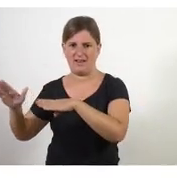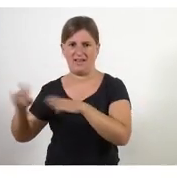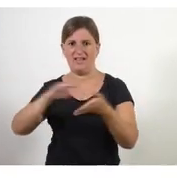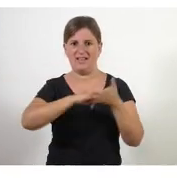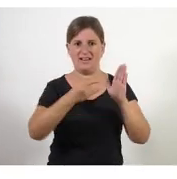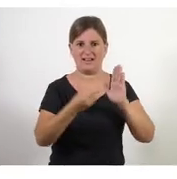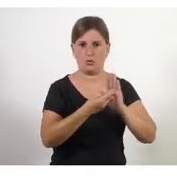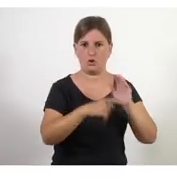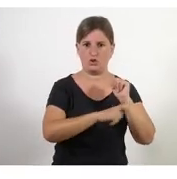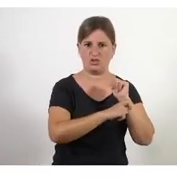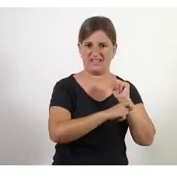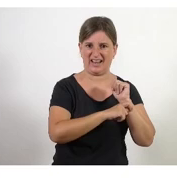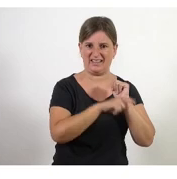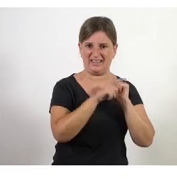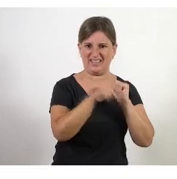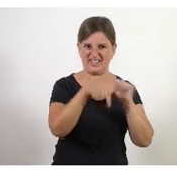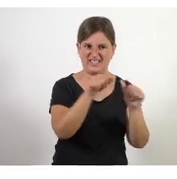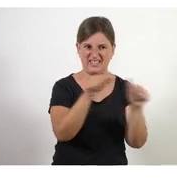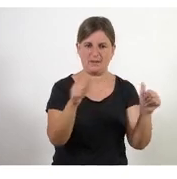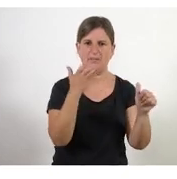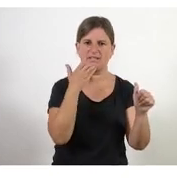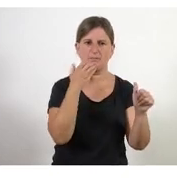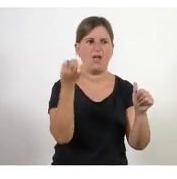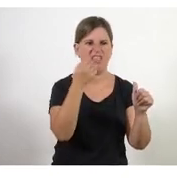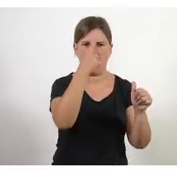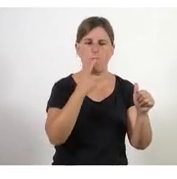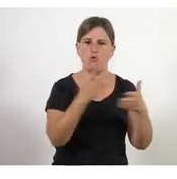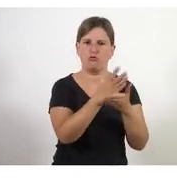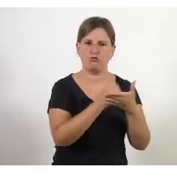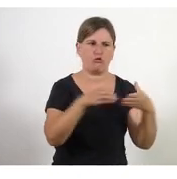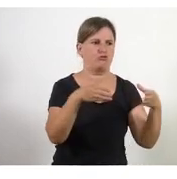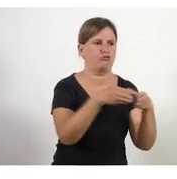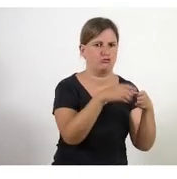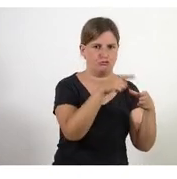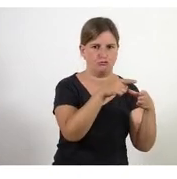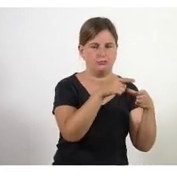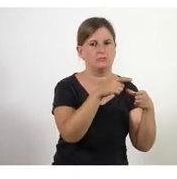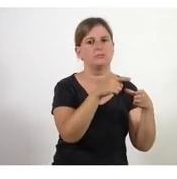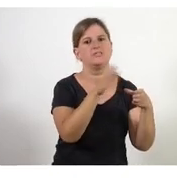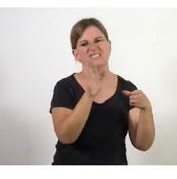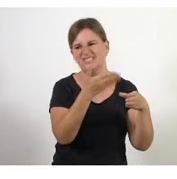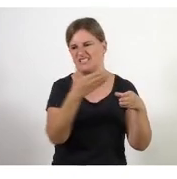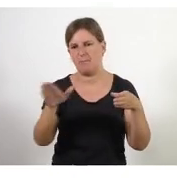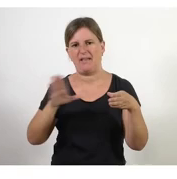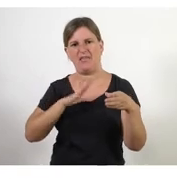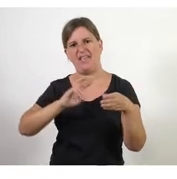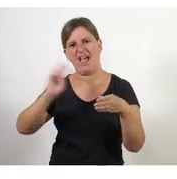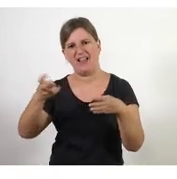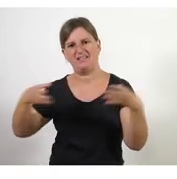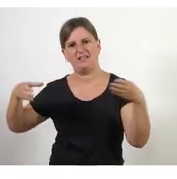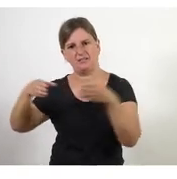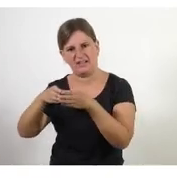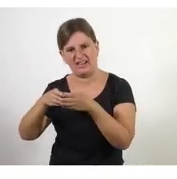operatives les d'aquestes setmanes hem de veure tot l'equip etcètera separar-les de tindre uns